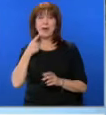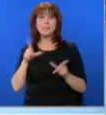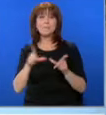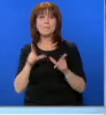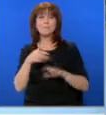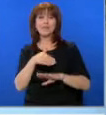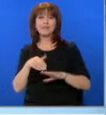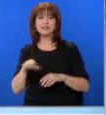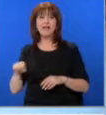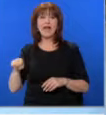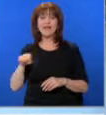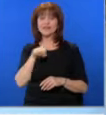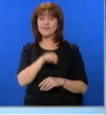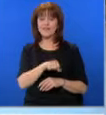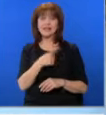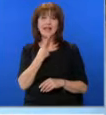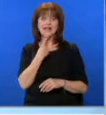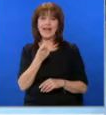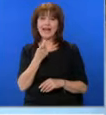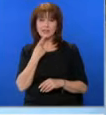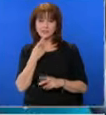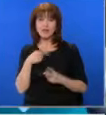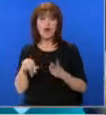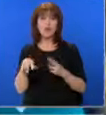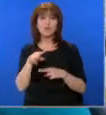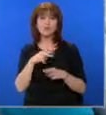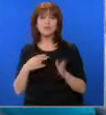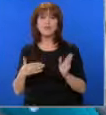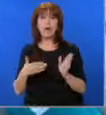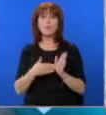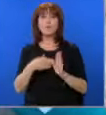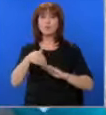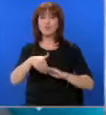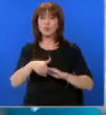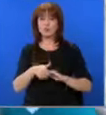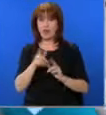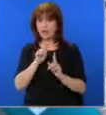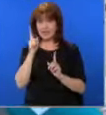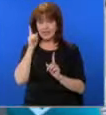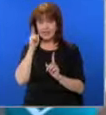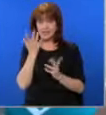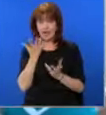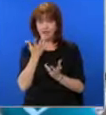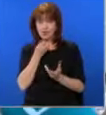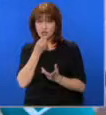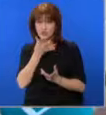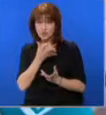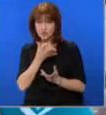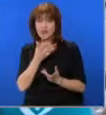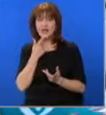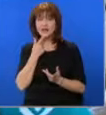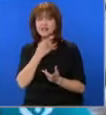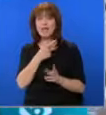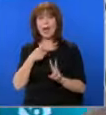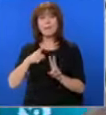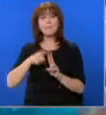Ангкорупционната комисия на разпит. Вие към момента не знаете за какво? Точно, защото се твърди, че става въпрос за контрабандните канали на Николай Николов